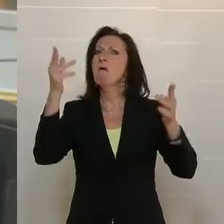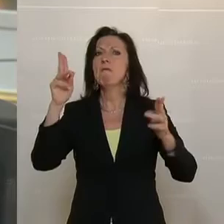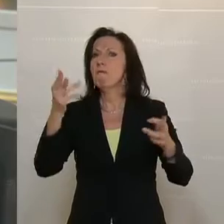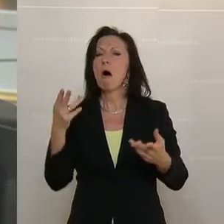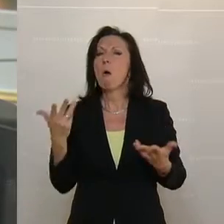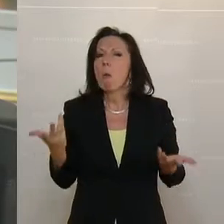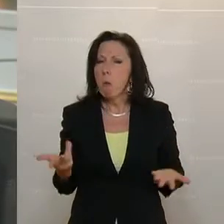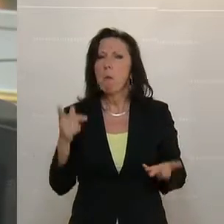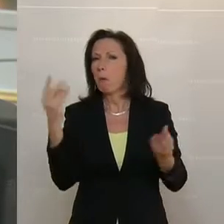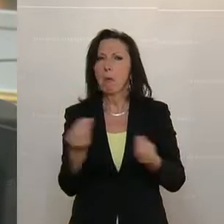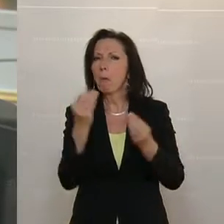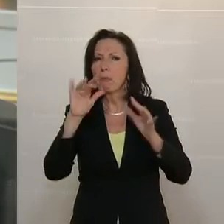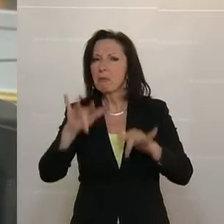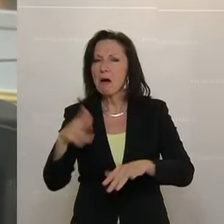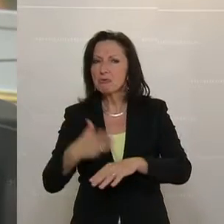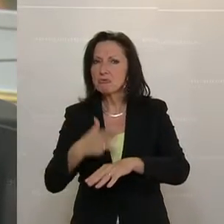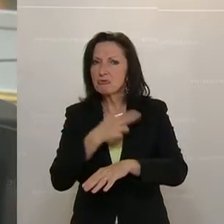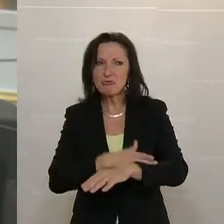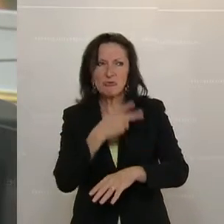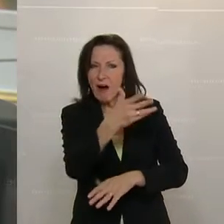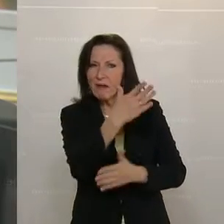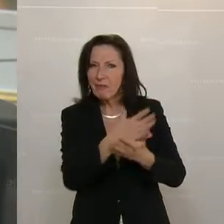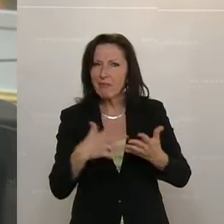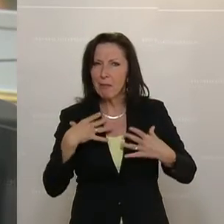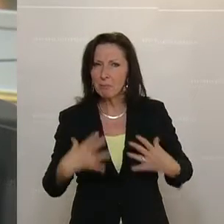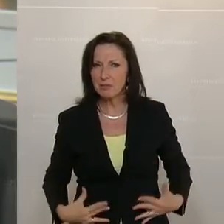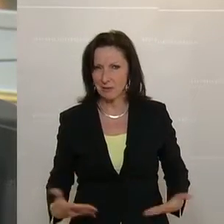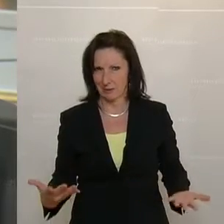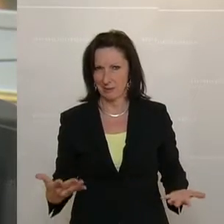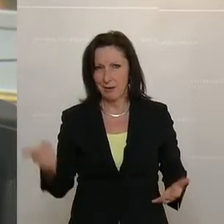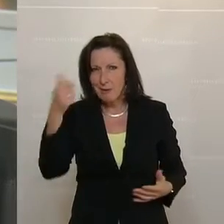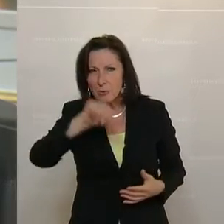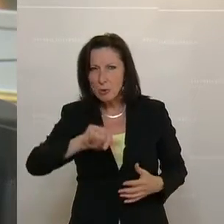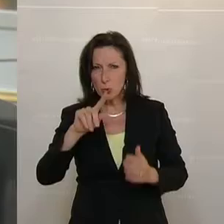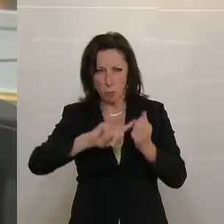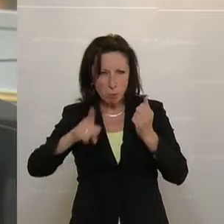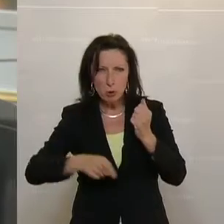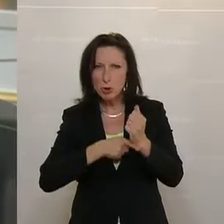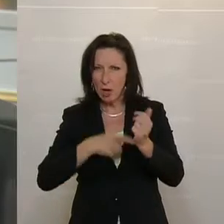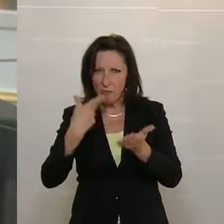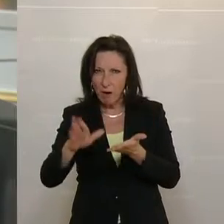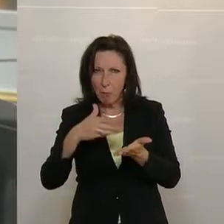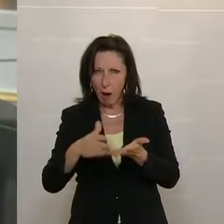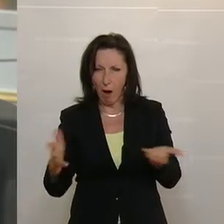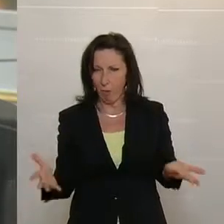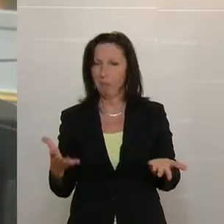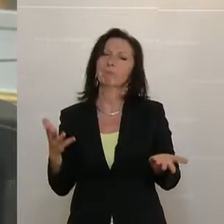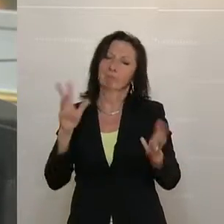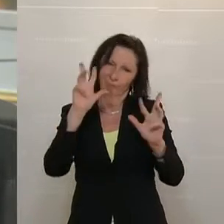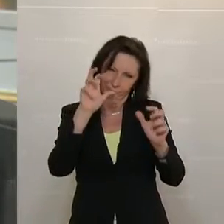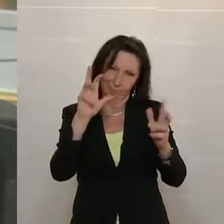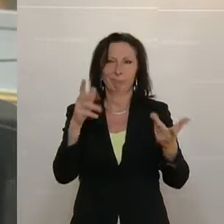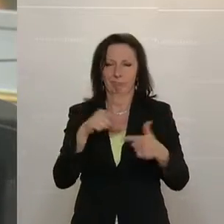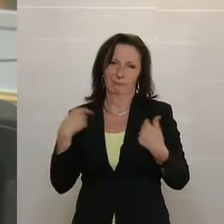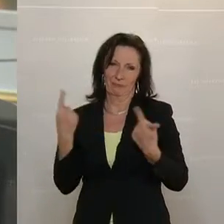beteiligen. Und natürlich erfordert das einen zusätzlichen budgetären Mehrbedarf für den Rechnungshof. Zwei weitere